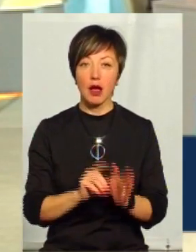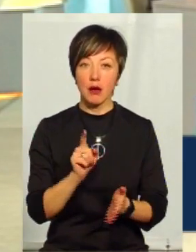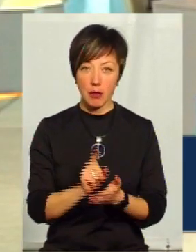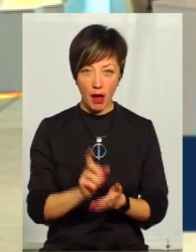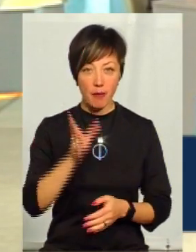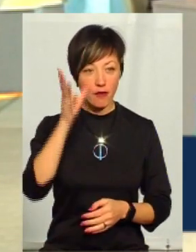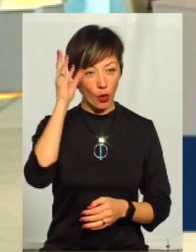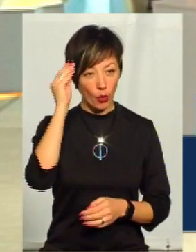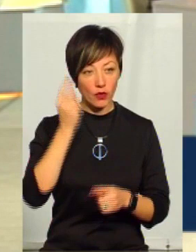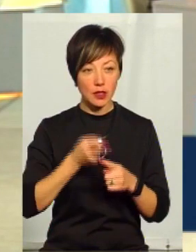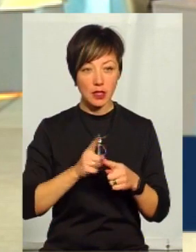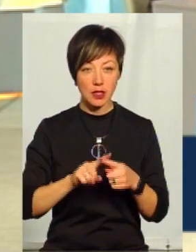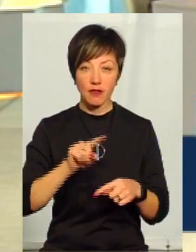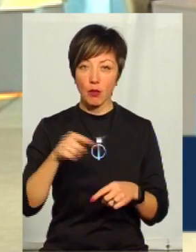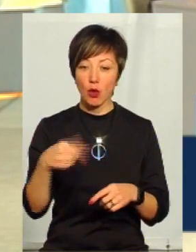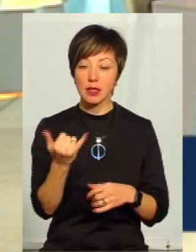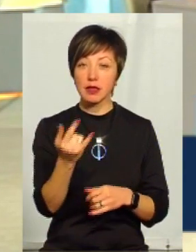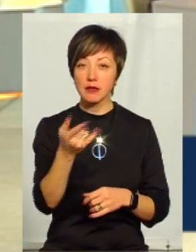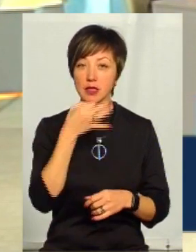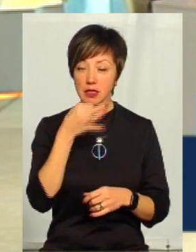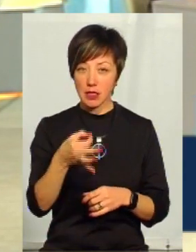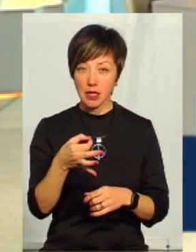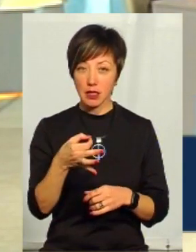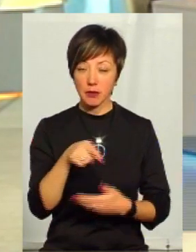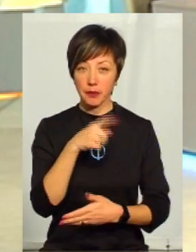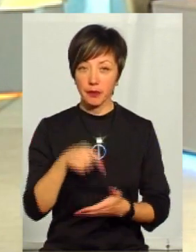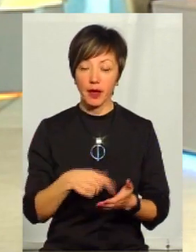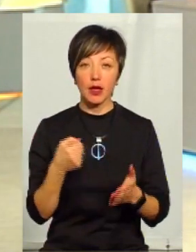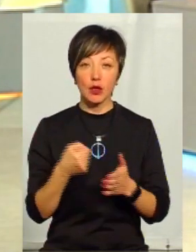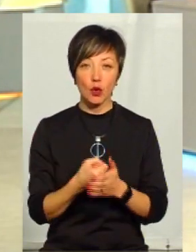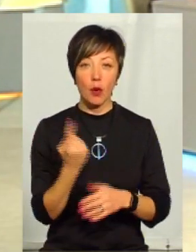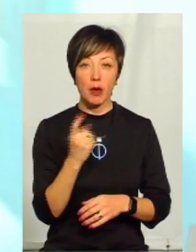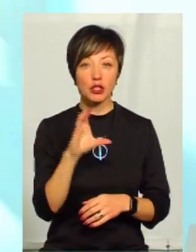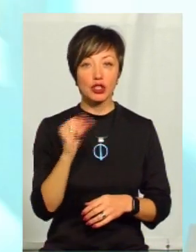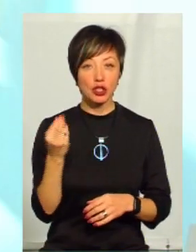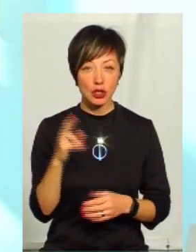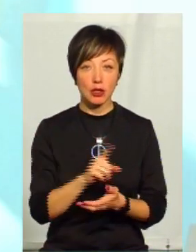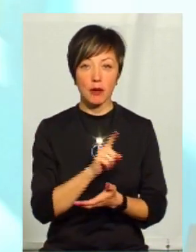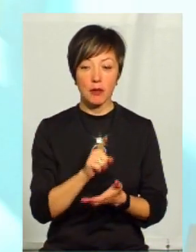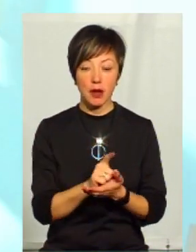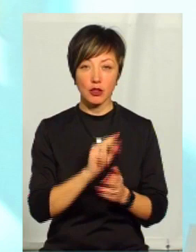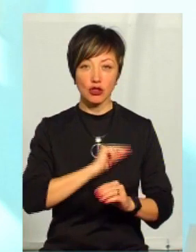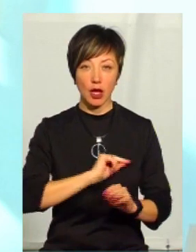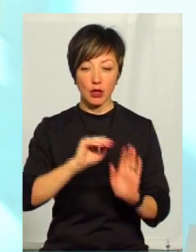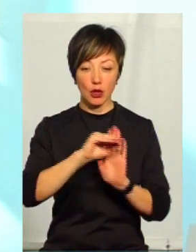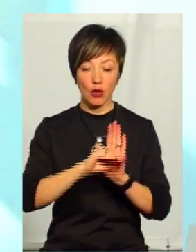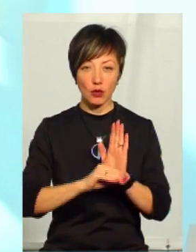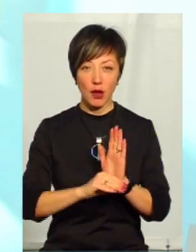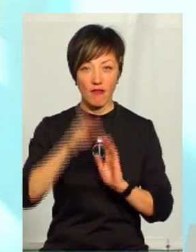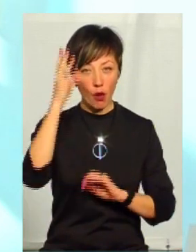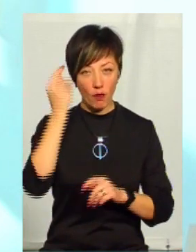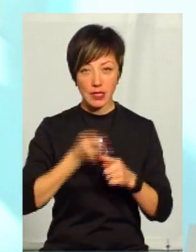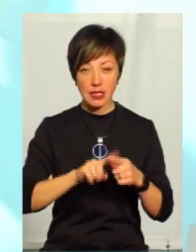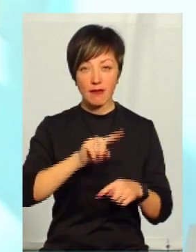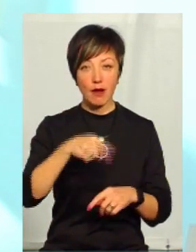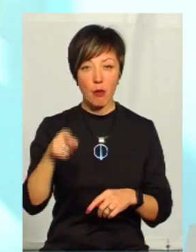враховувати ці вимоги, про які ви щойно сказали? Так, до 1 січня штатний розпис має враховувати